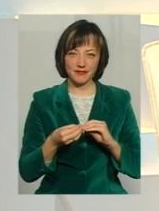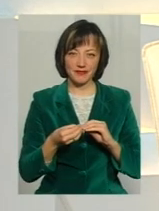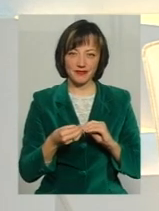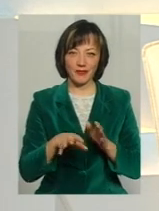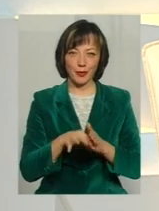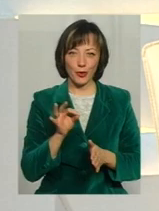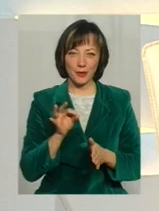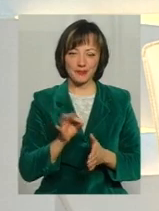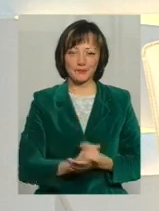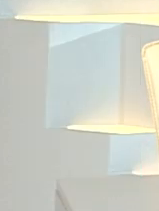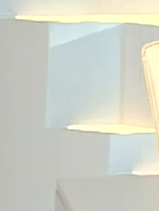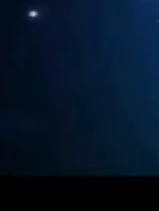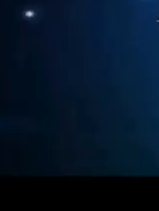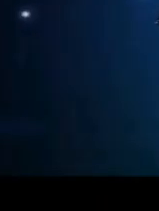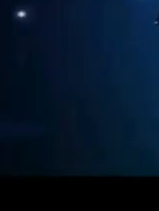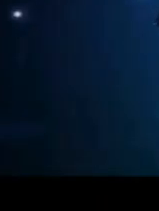Дякую